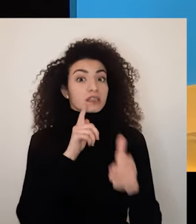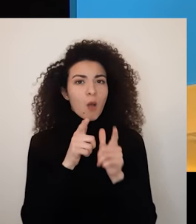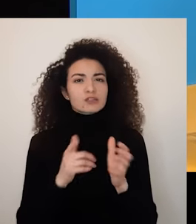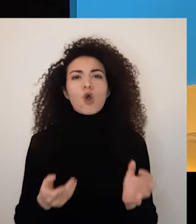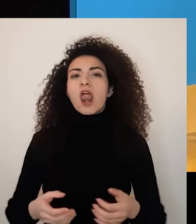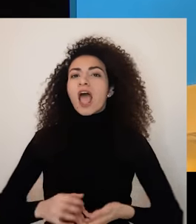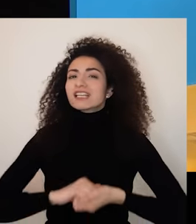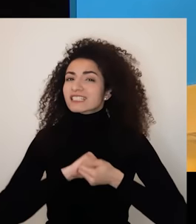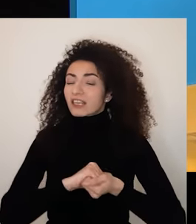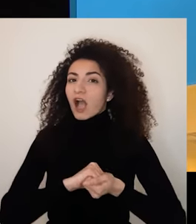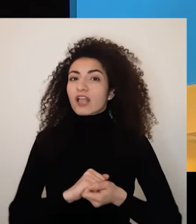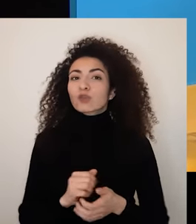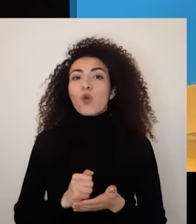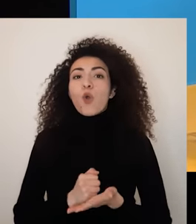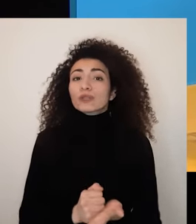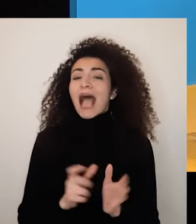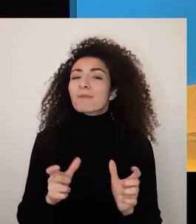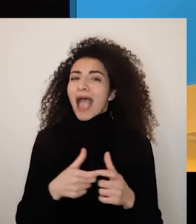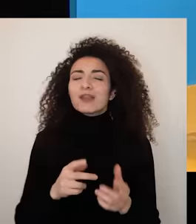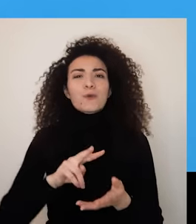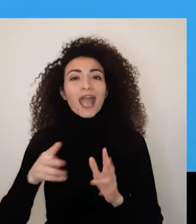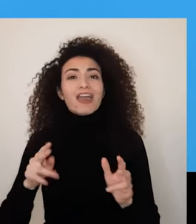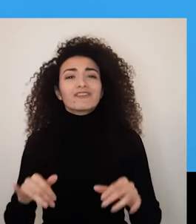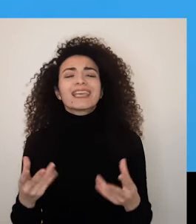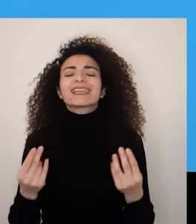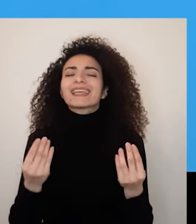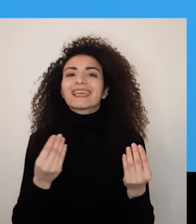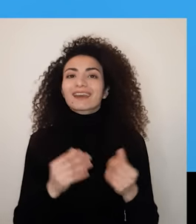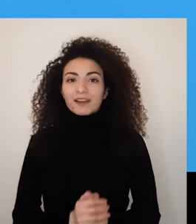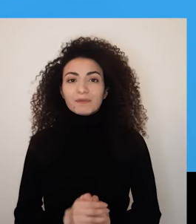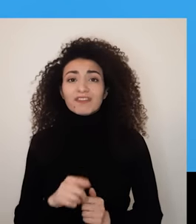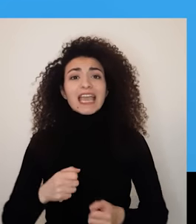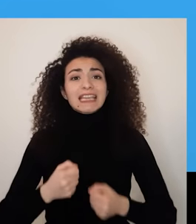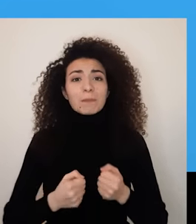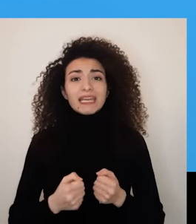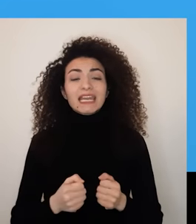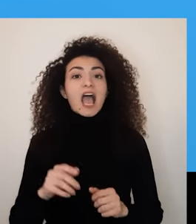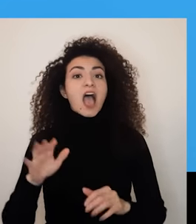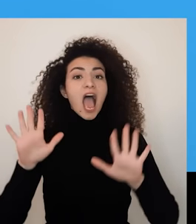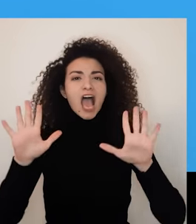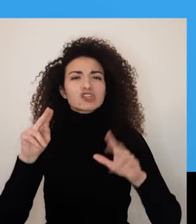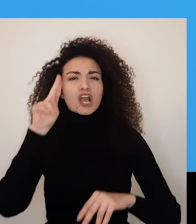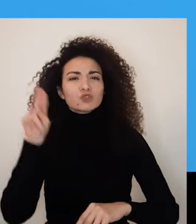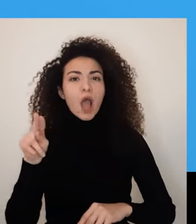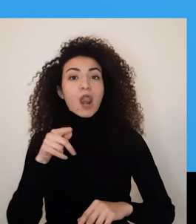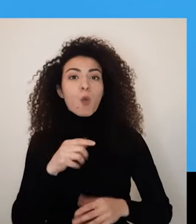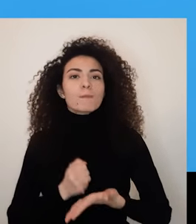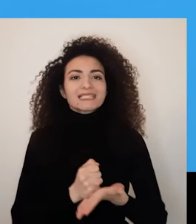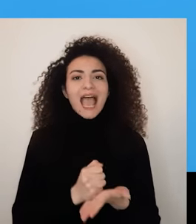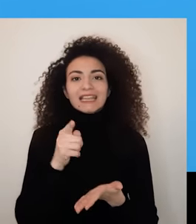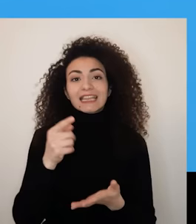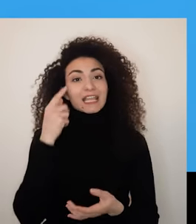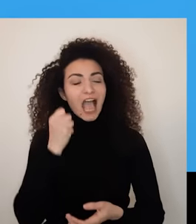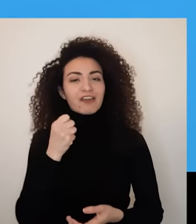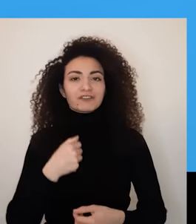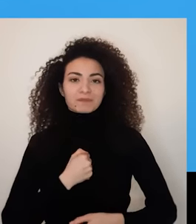المثال صدقات جيدة أو دعم عائلة يمكن القيام أيضا بالتدريب بالملحق حيث بتلاقي مجموعة من عشر